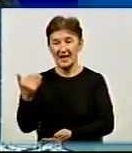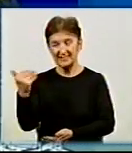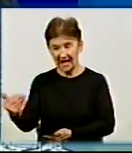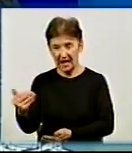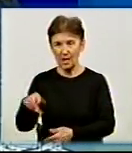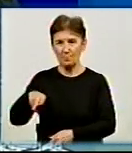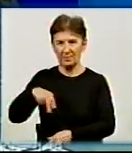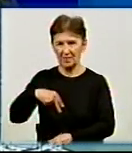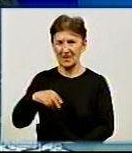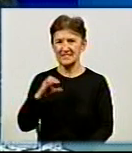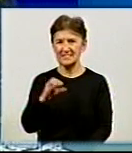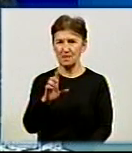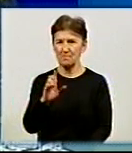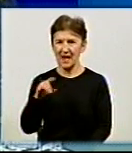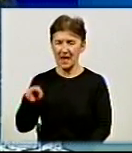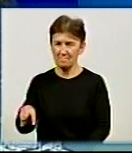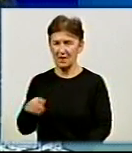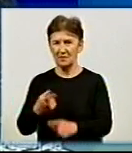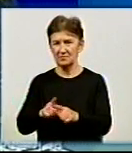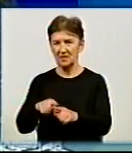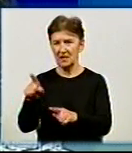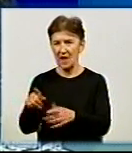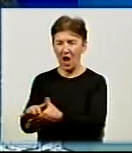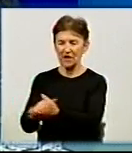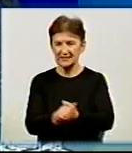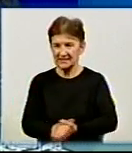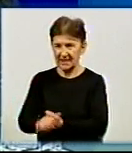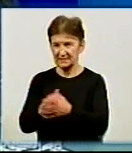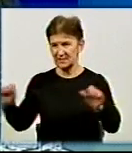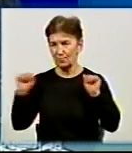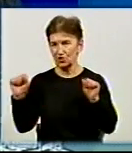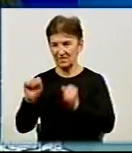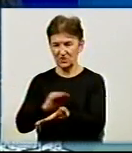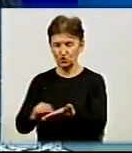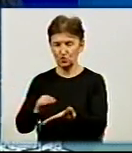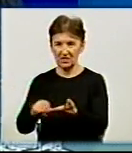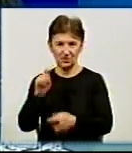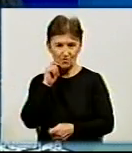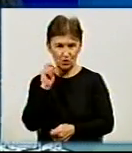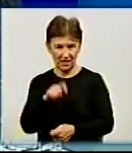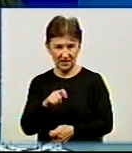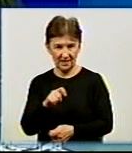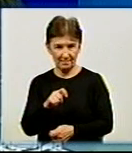CBN і Асоціації спортивних журналістів України. І якщо в